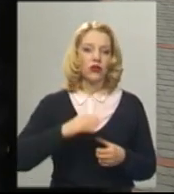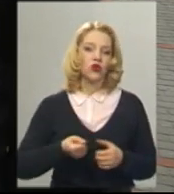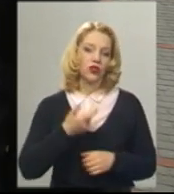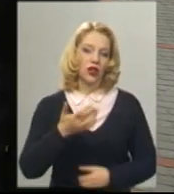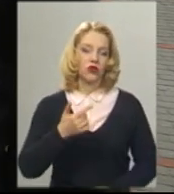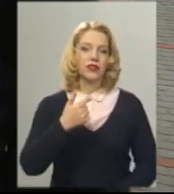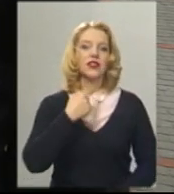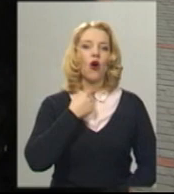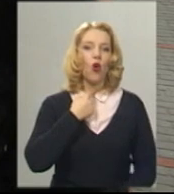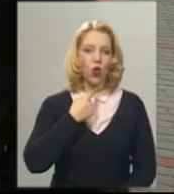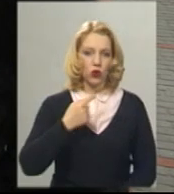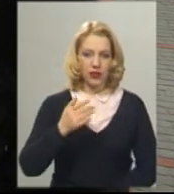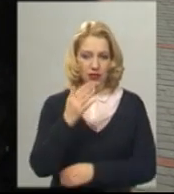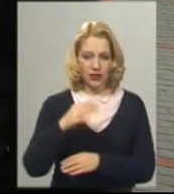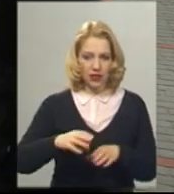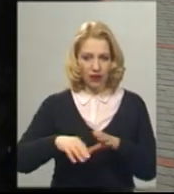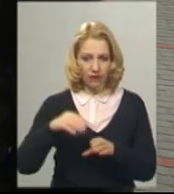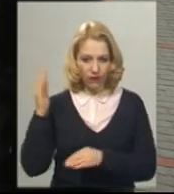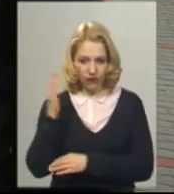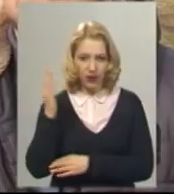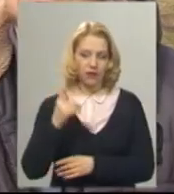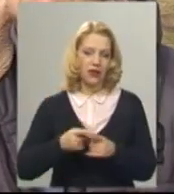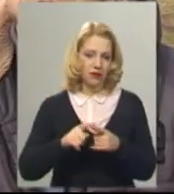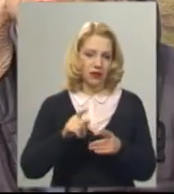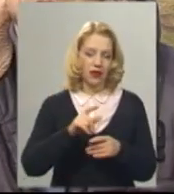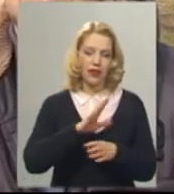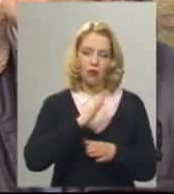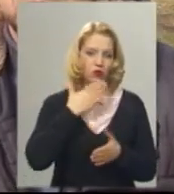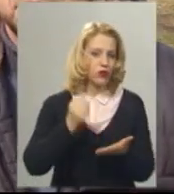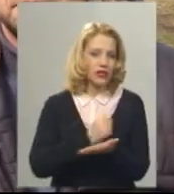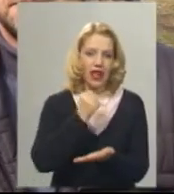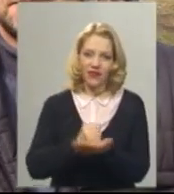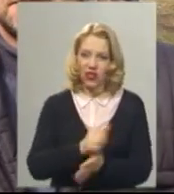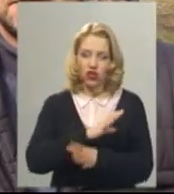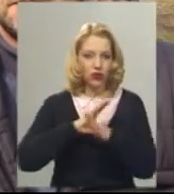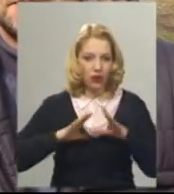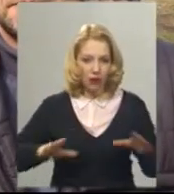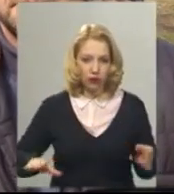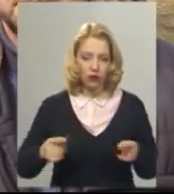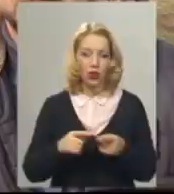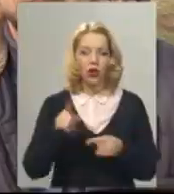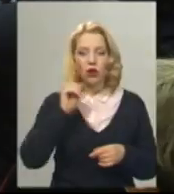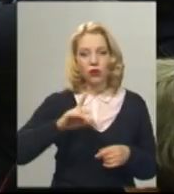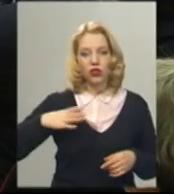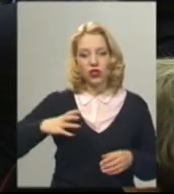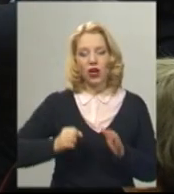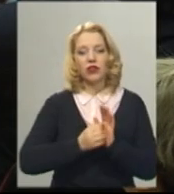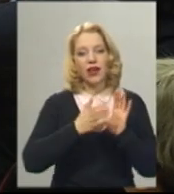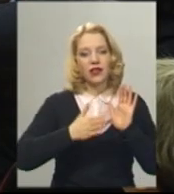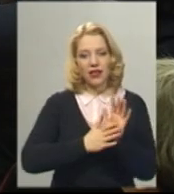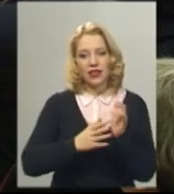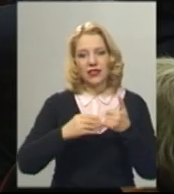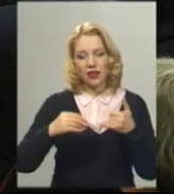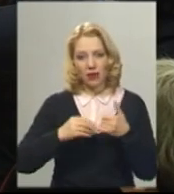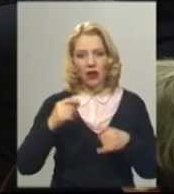тобто рішення їм не було прийнято, не затверджено. Поки кам'янецькі атовці чекають на реєстрацію земель у комунальну власність,